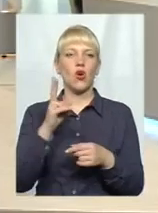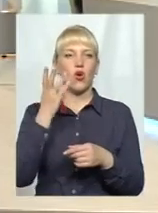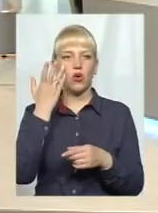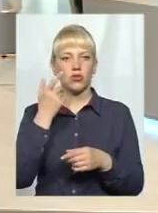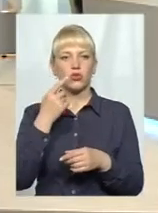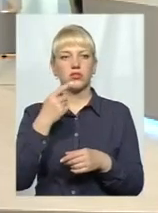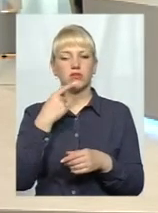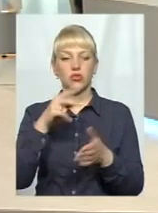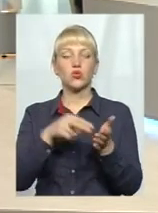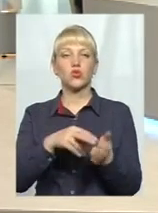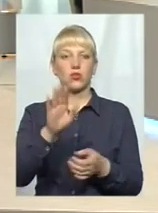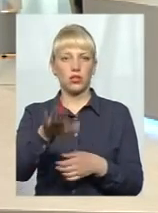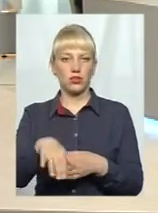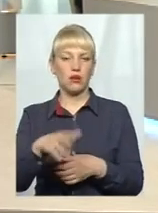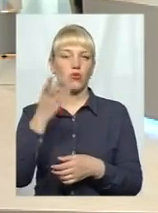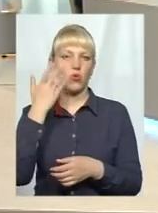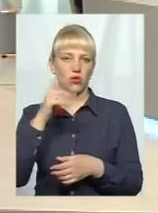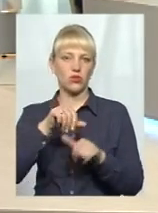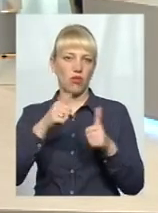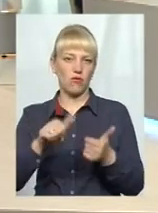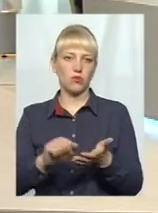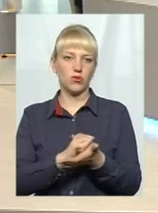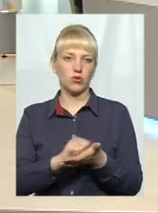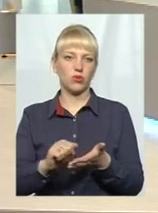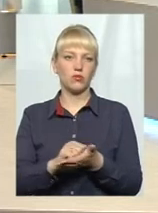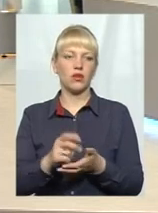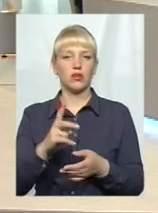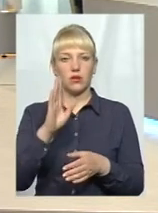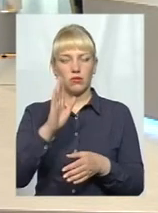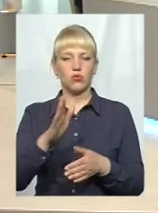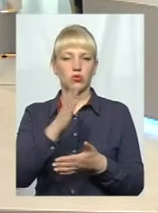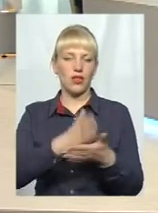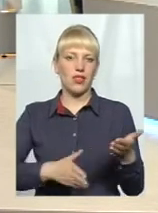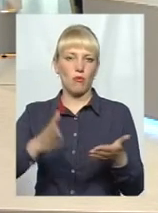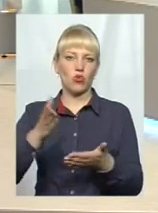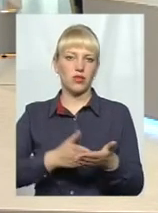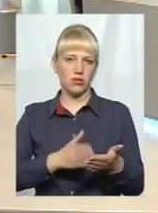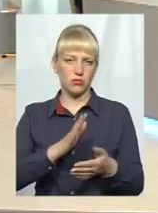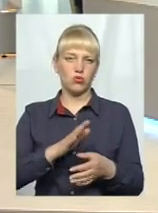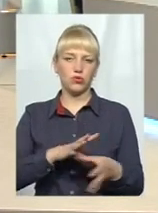сказав, що стій, там колись щось зробиш. А що з ними? На демонтаж. На демонтаж? Так.